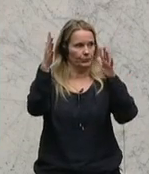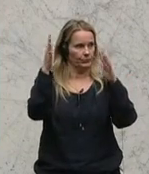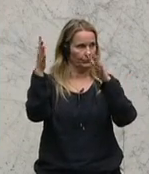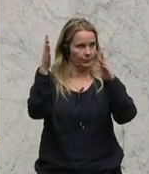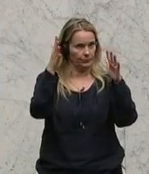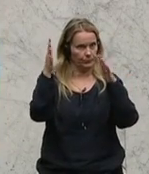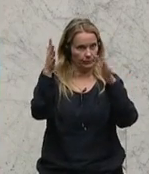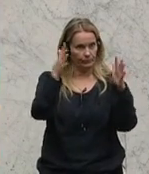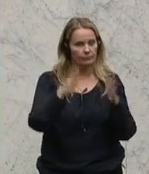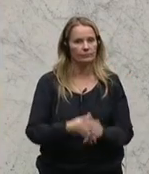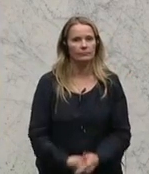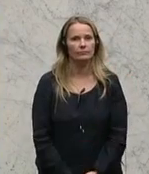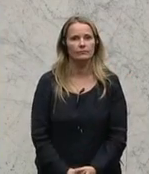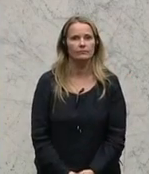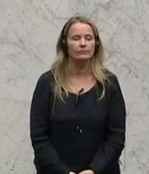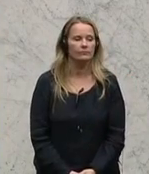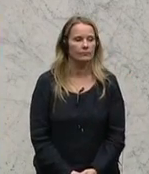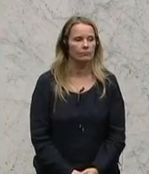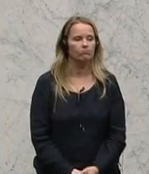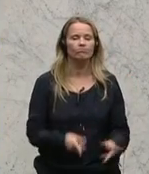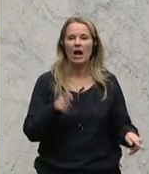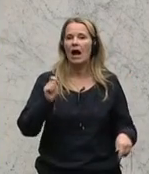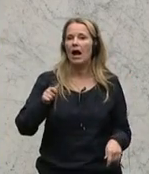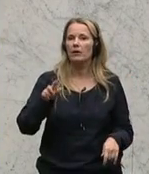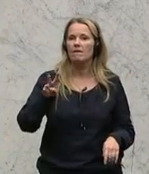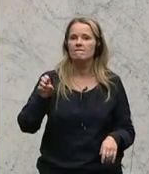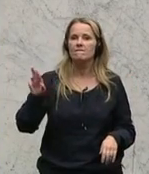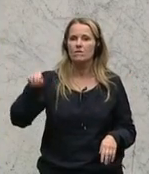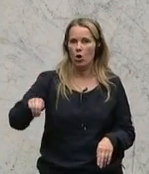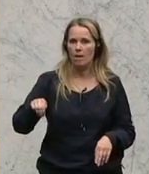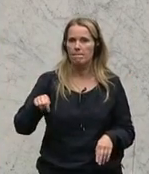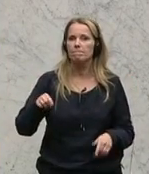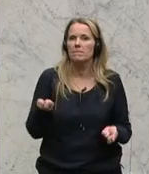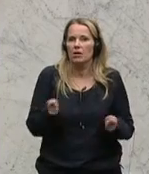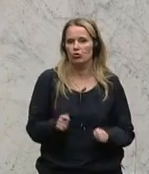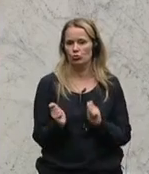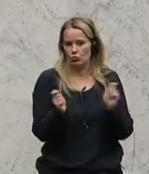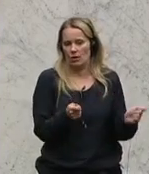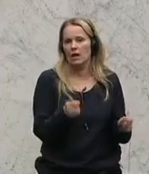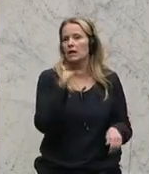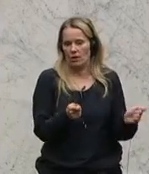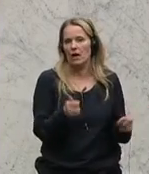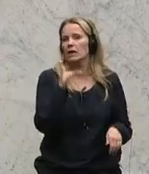Die Österreicher hätten genug von der Verbotskultur, so Peter Wurm von der FPÖ. Er fordert mehr Selbstbestimmung.